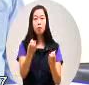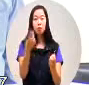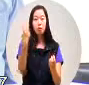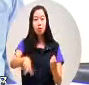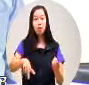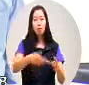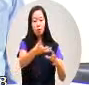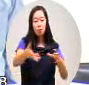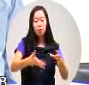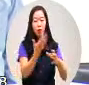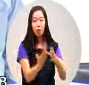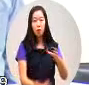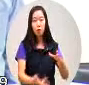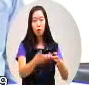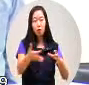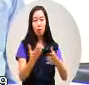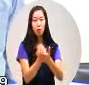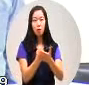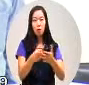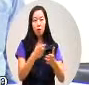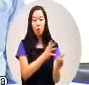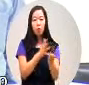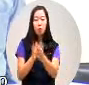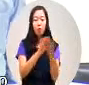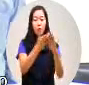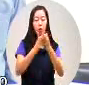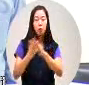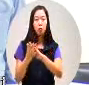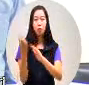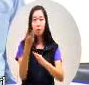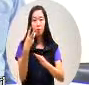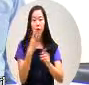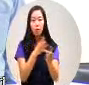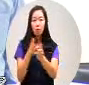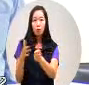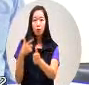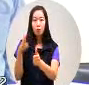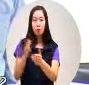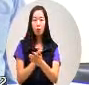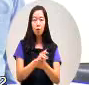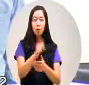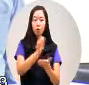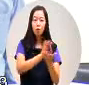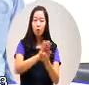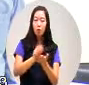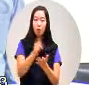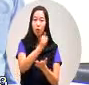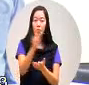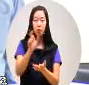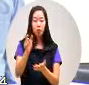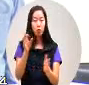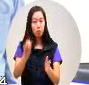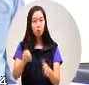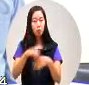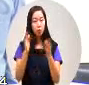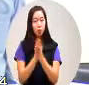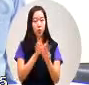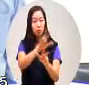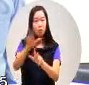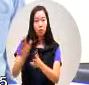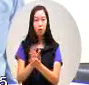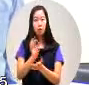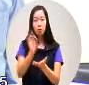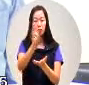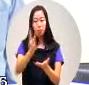电话到宝山问了商户这个本来是五月十号以前要完全要水的